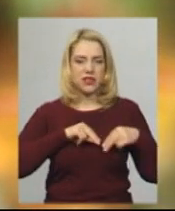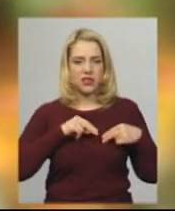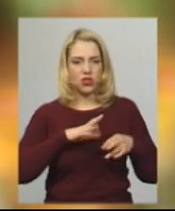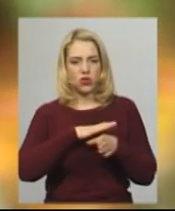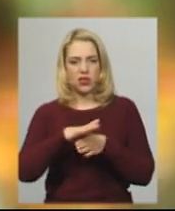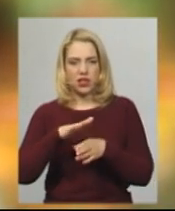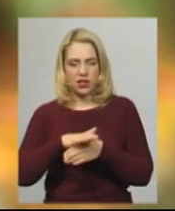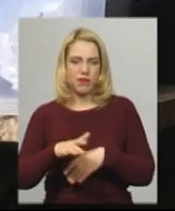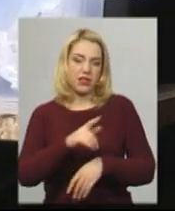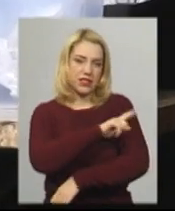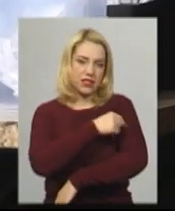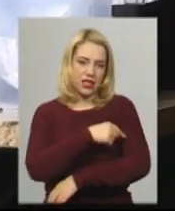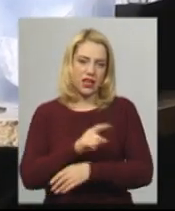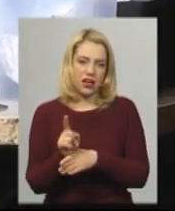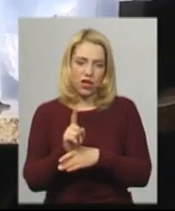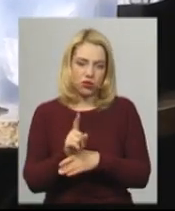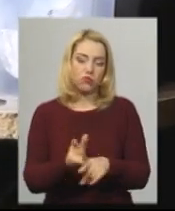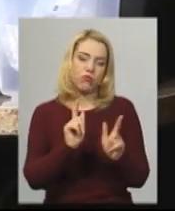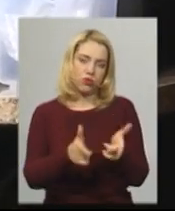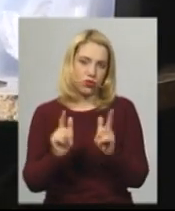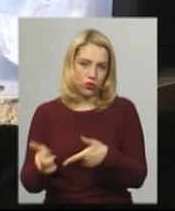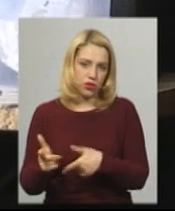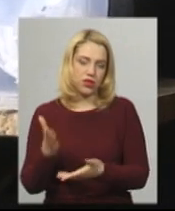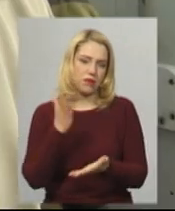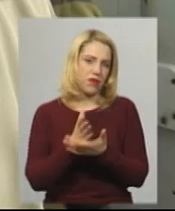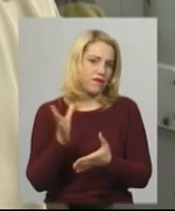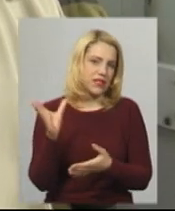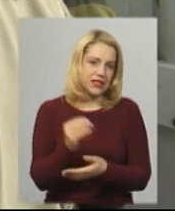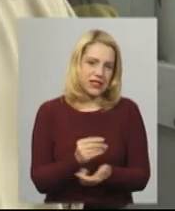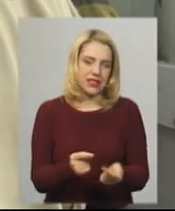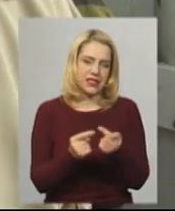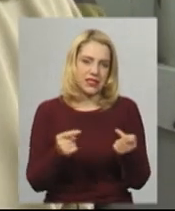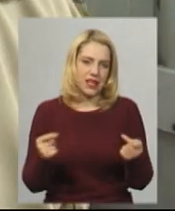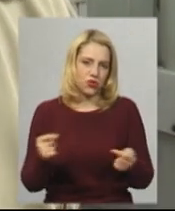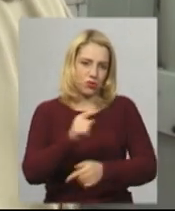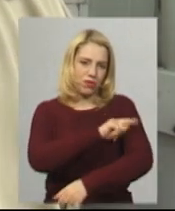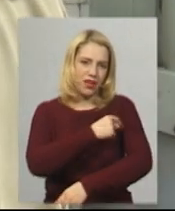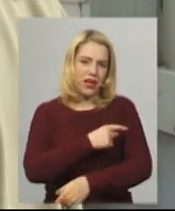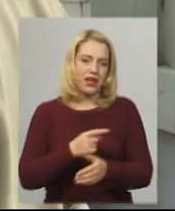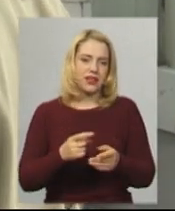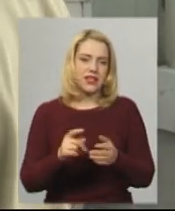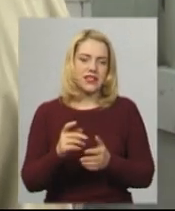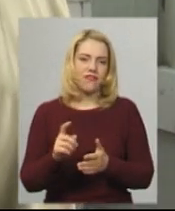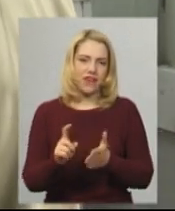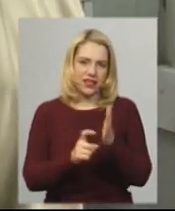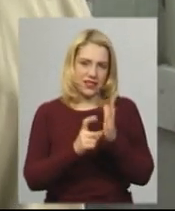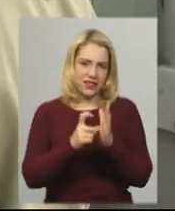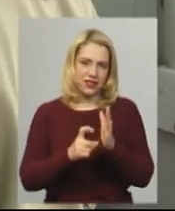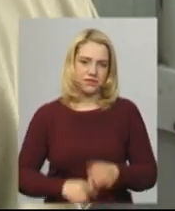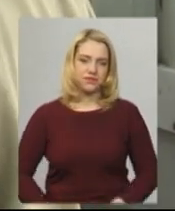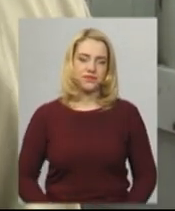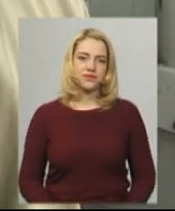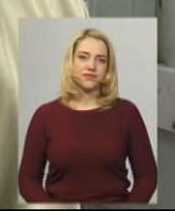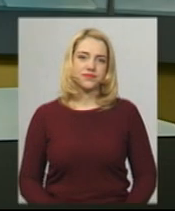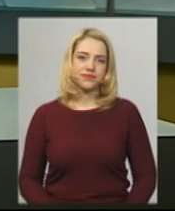санітарних норм погоджувалися та мали всі потрібні засоби дезінфекції, додає Валерій Ковбич. Світлана Поробок, Дем'ян Цегольник, новини на Суспільному, Хмельницький.